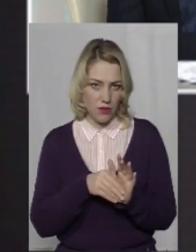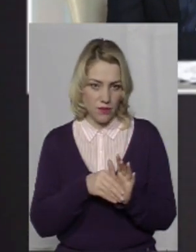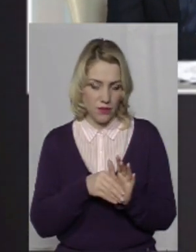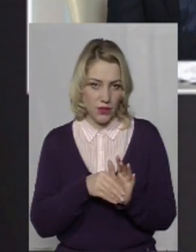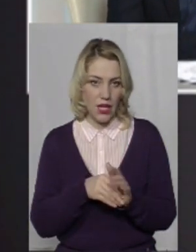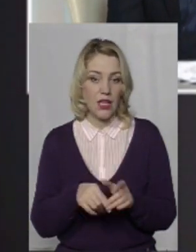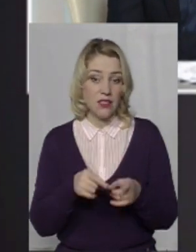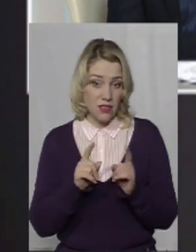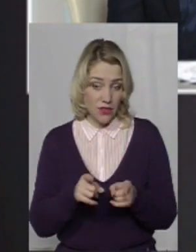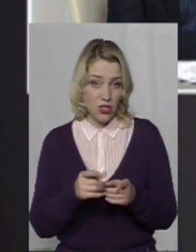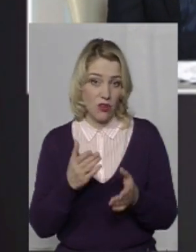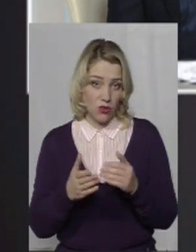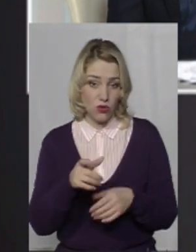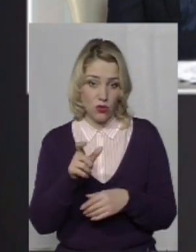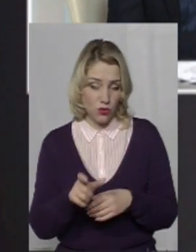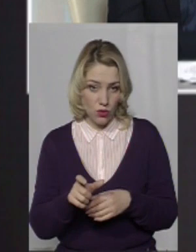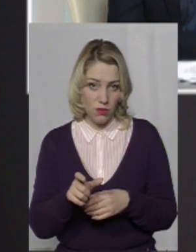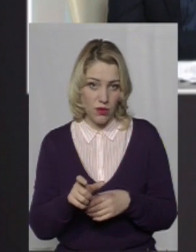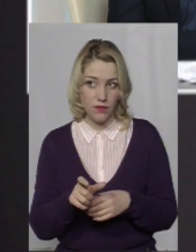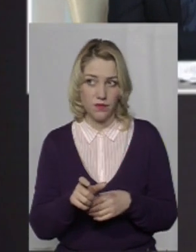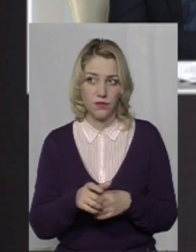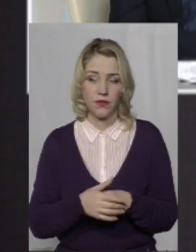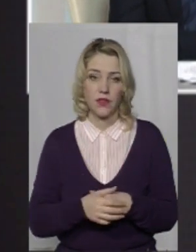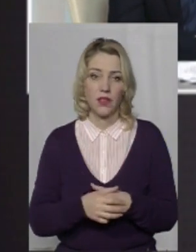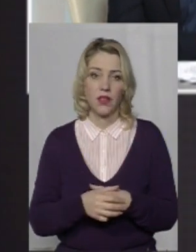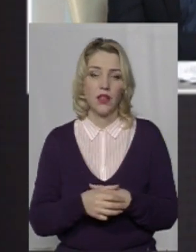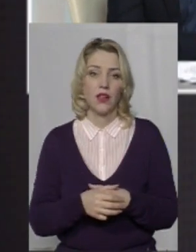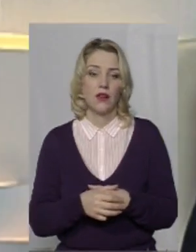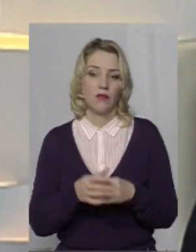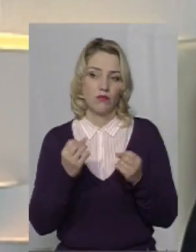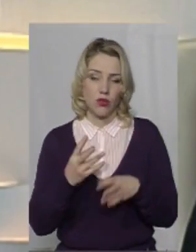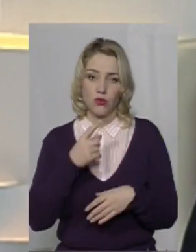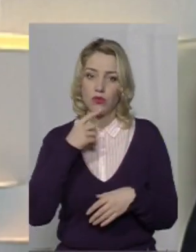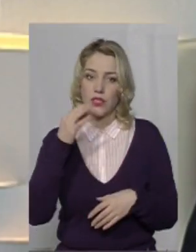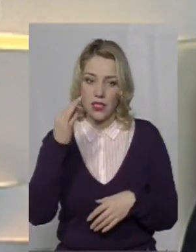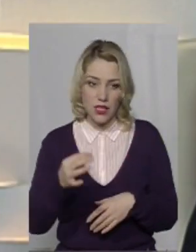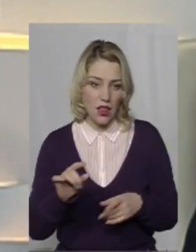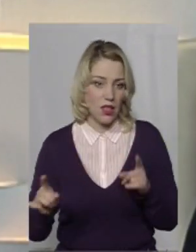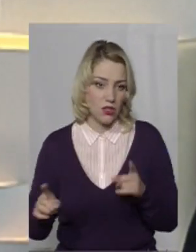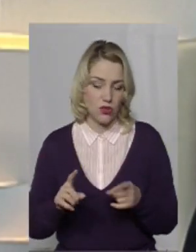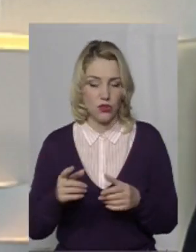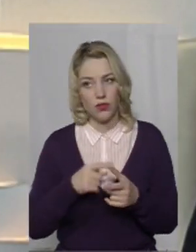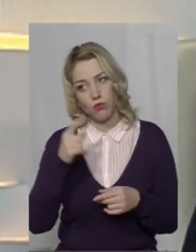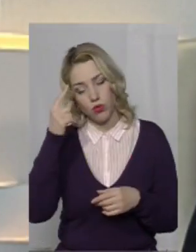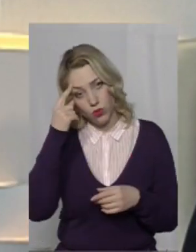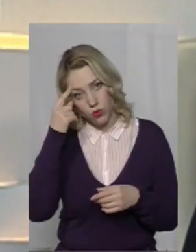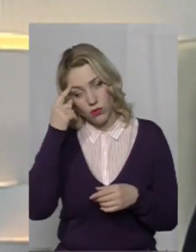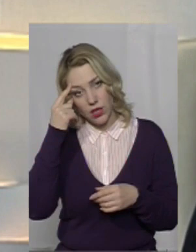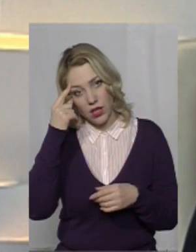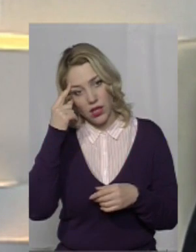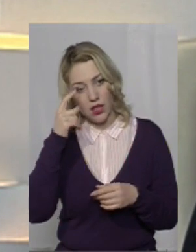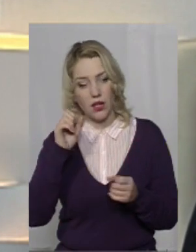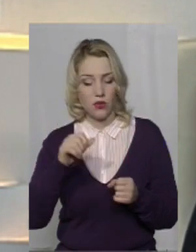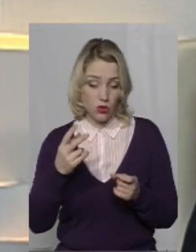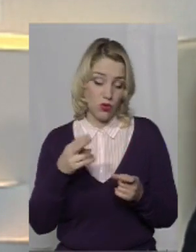Звичайно, якщо там десь особа просто сказала, чи подумала, то звичайно десь